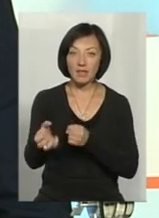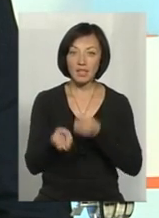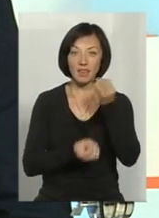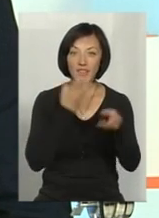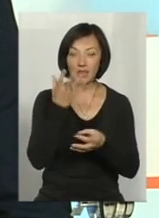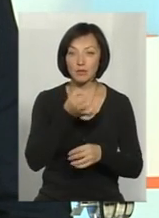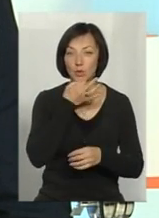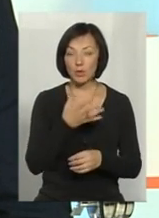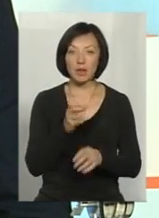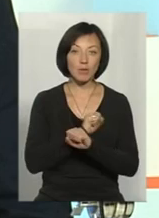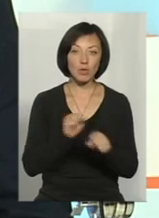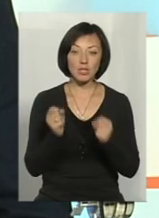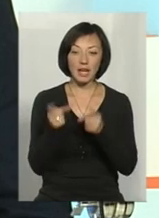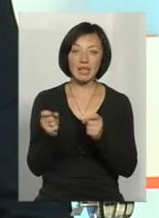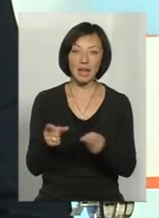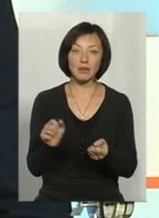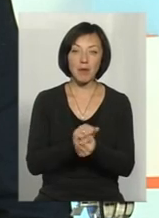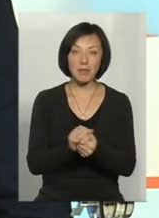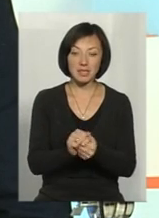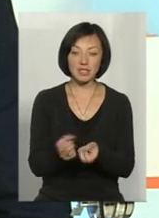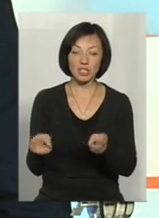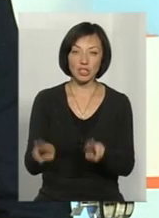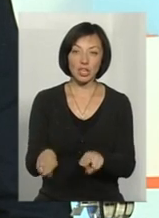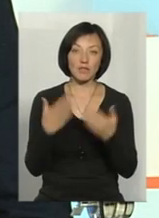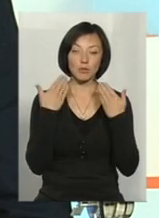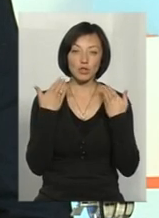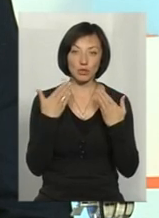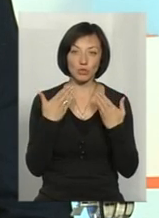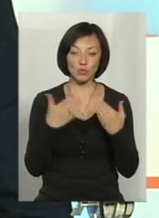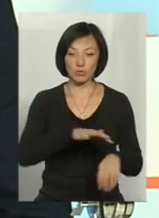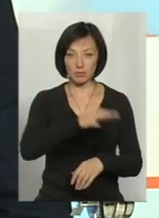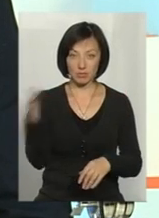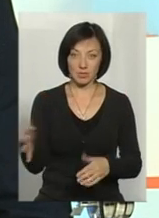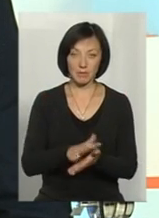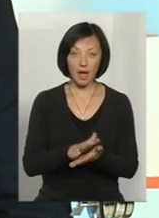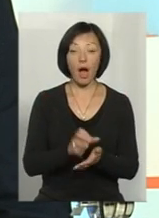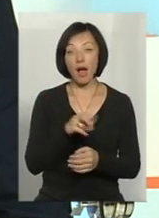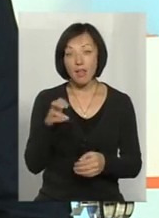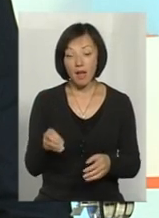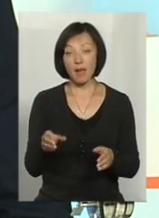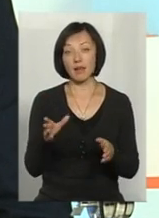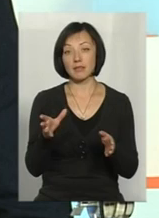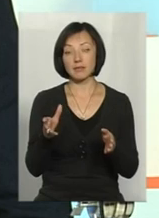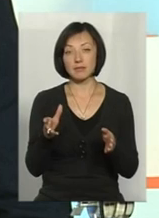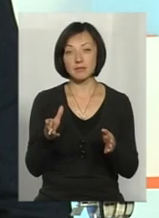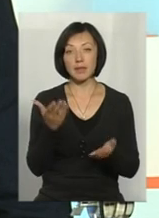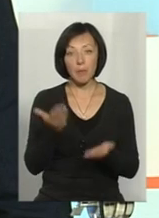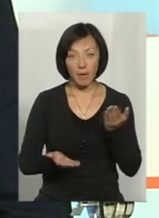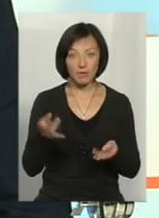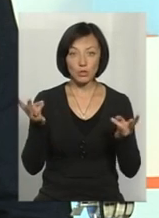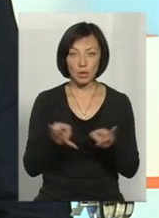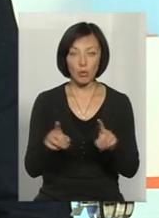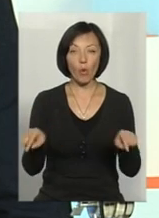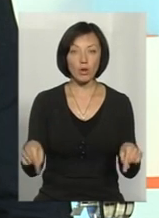сподобалось, не можна кидати папірці і залишати після свого відпочинку. Але поряд із цим, напевно, треба